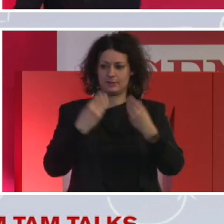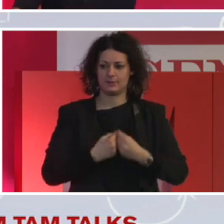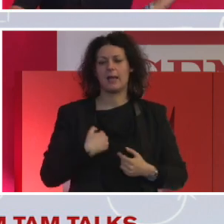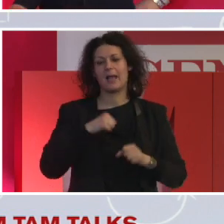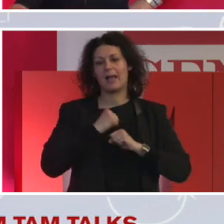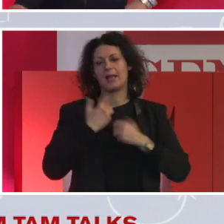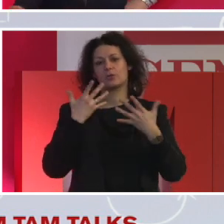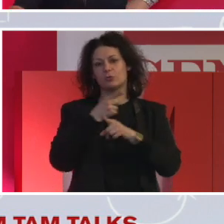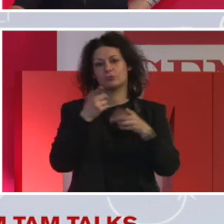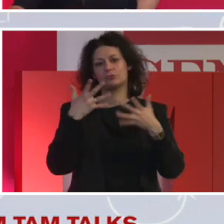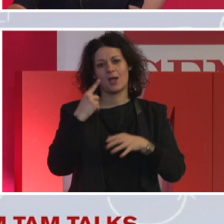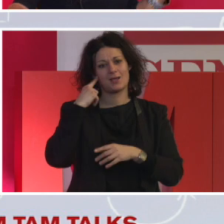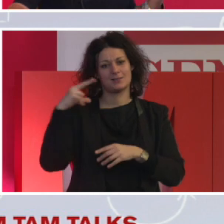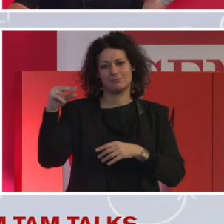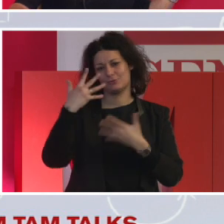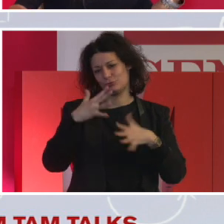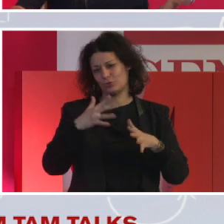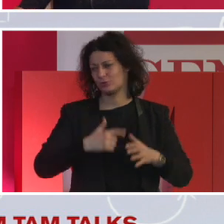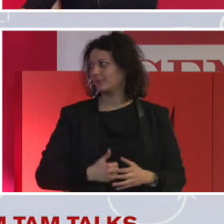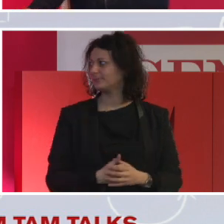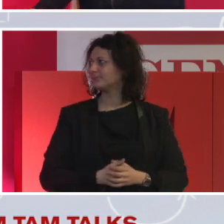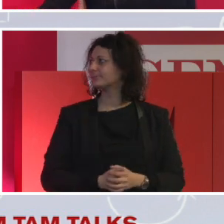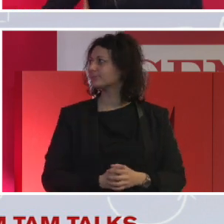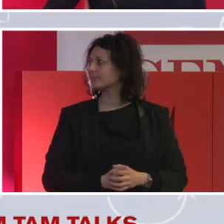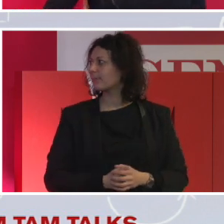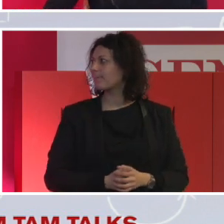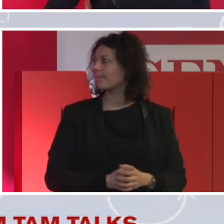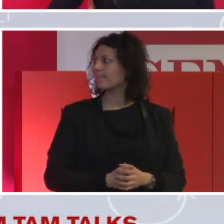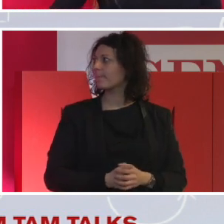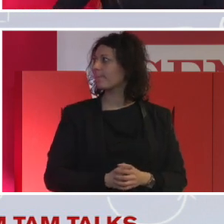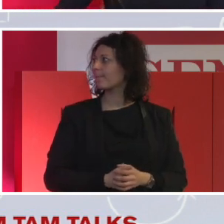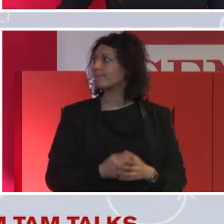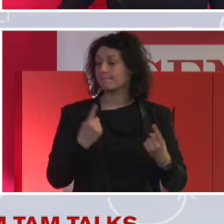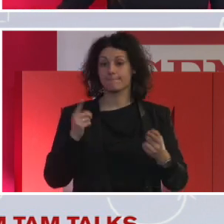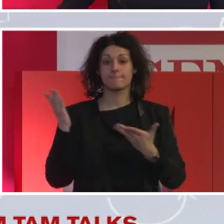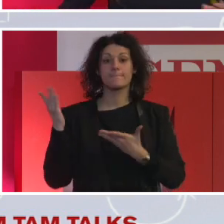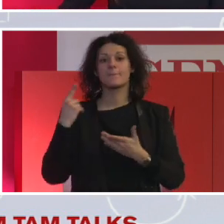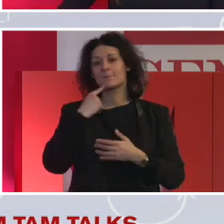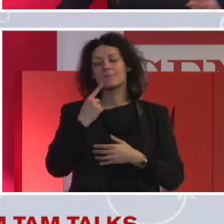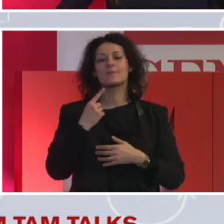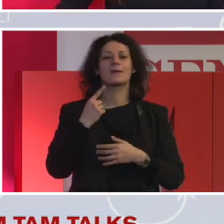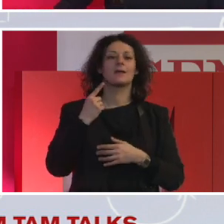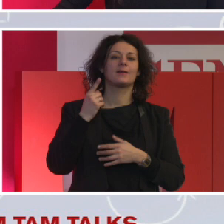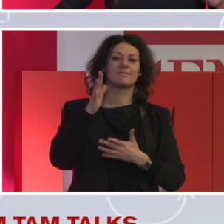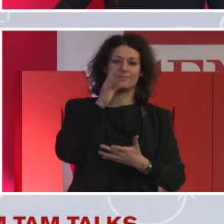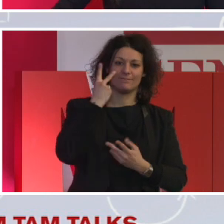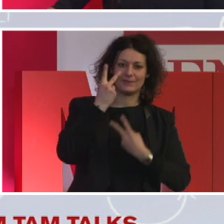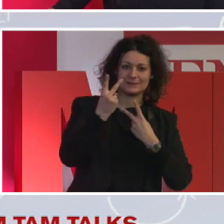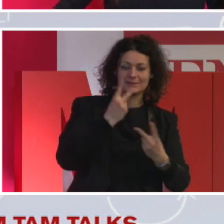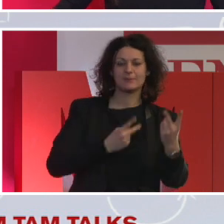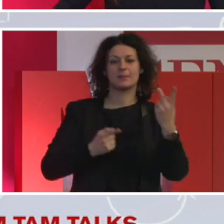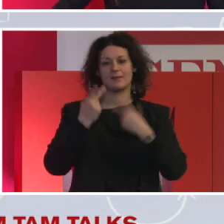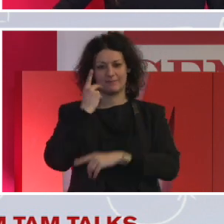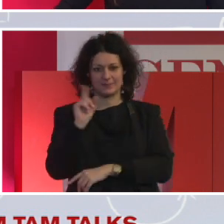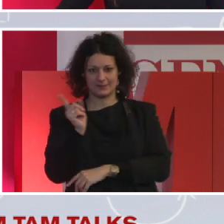sentite. Come ho detto prima, e il titolo della mia, è proprio gli aspetti visibili e invisibili. Ho avuto la fortuna di imparare molto da Ted